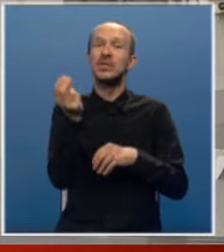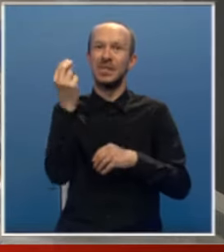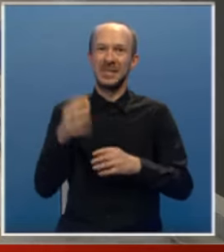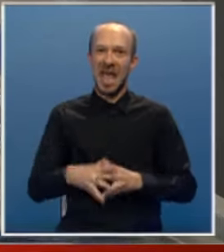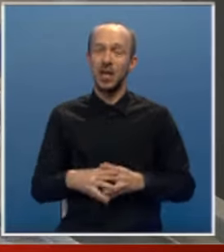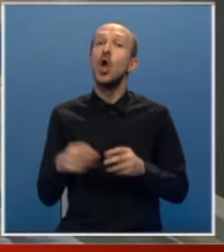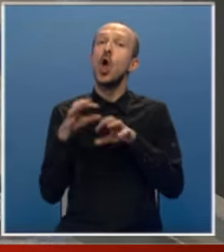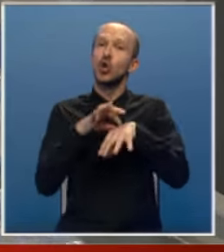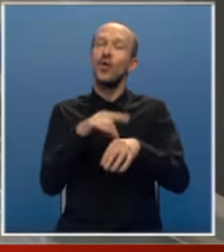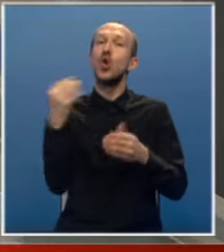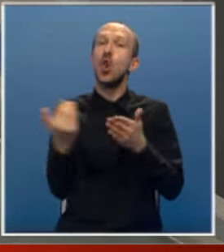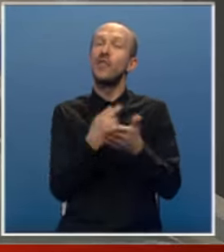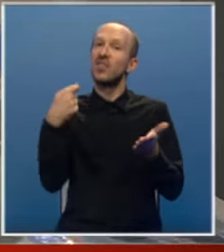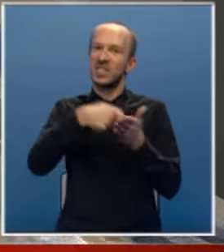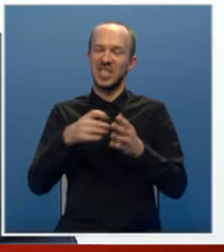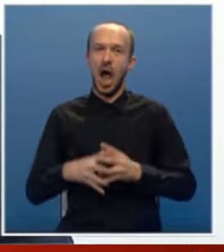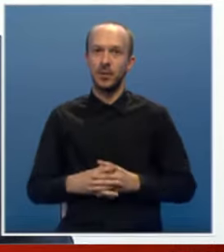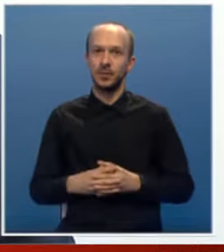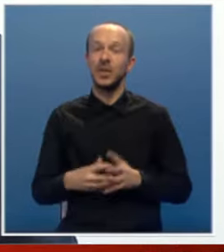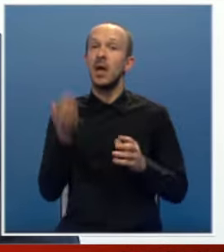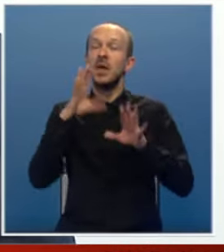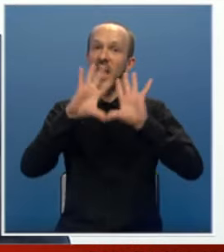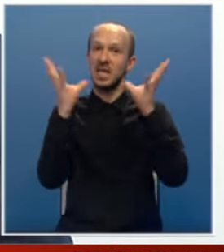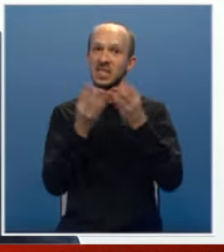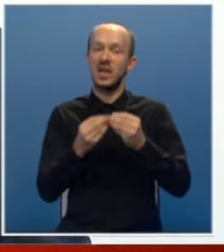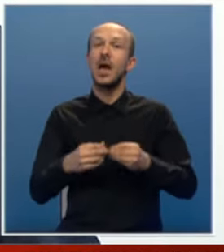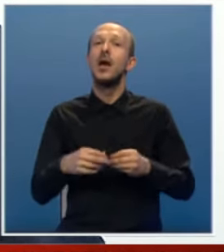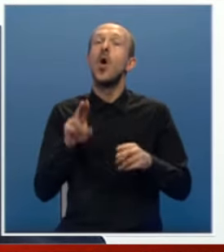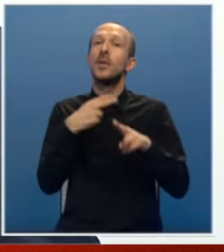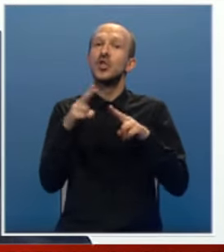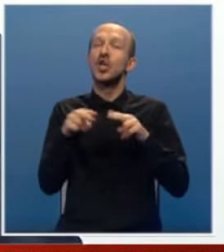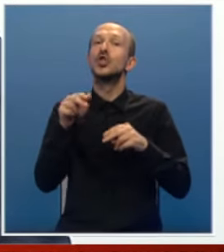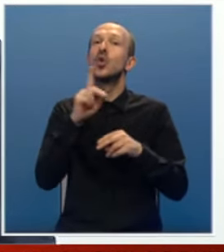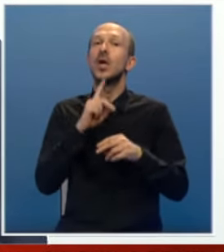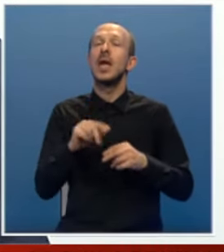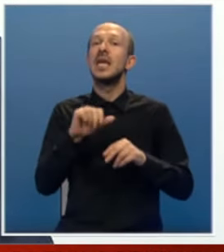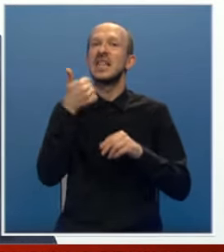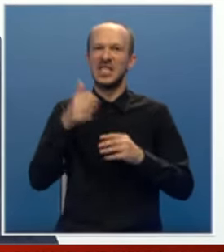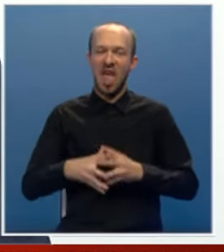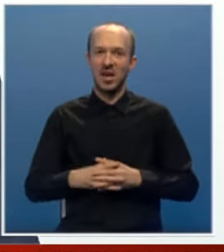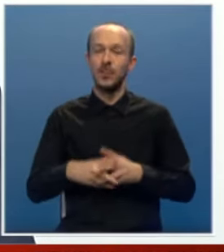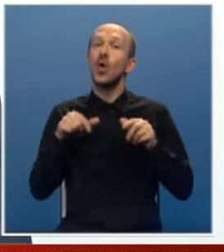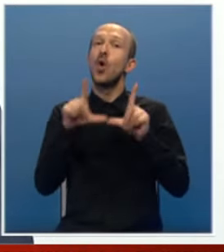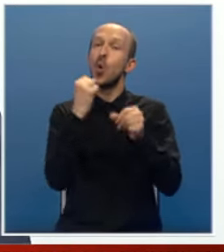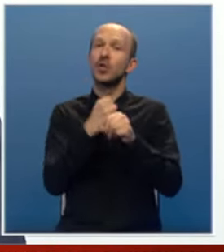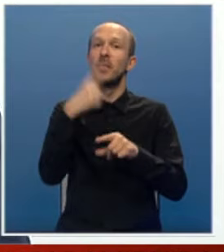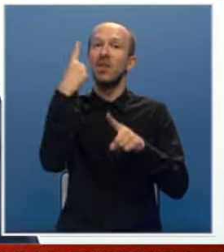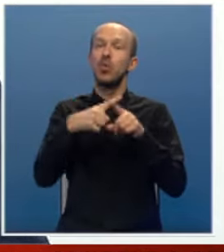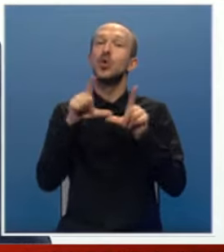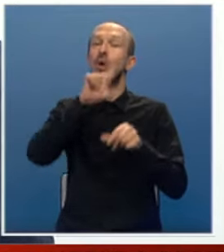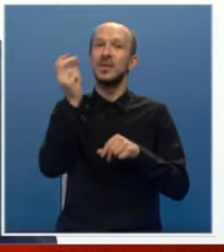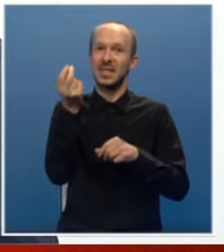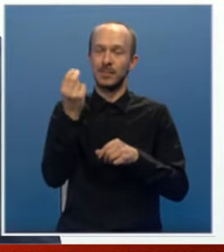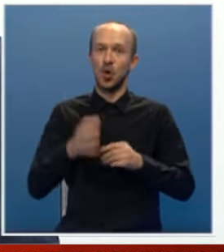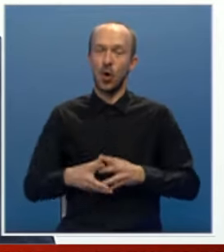Srpske, doveo je do novih investicija. Prije svega ovaj prečistač ovde koji je jedinstven, ovo je urađeno prvi put u Republi